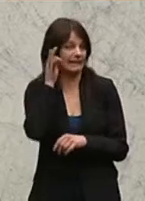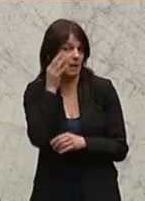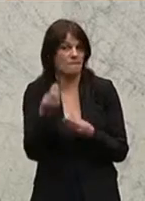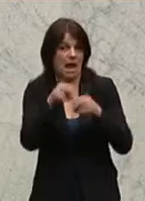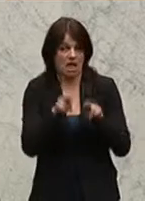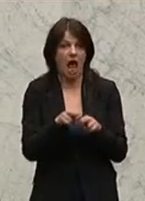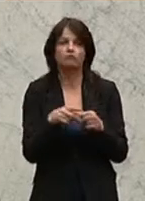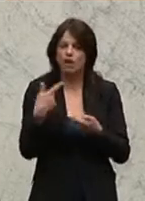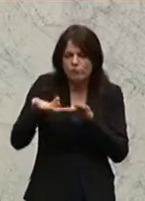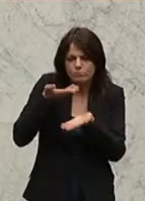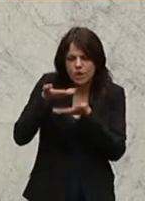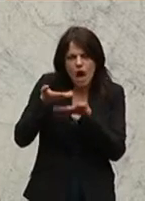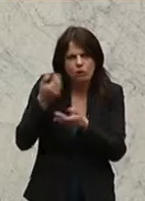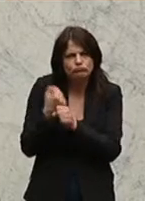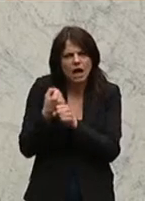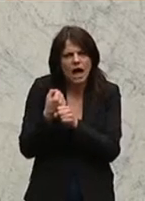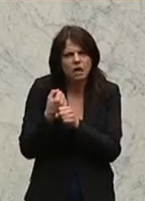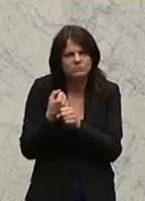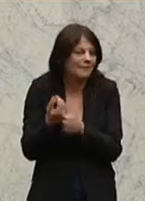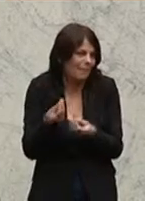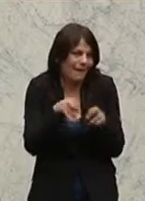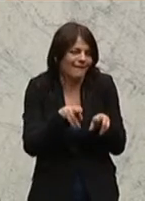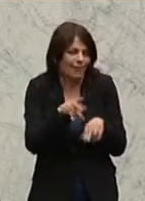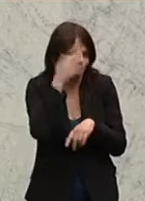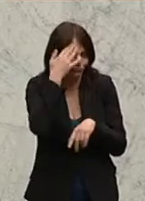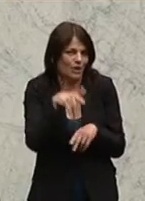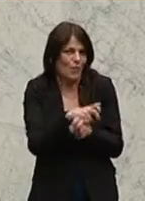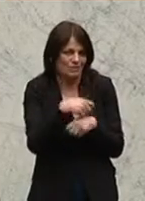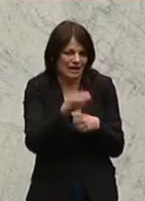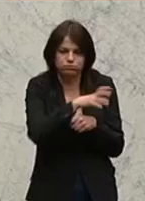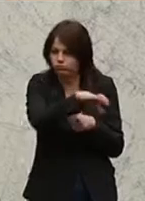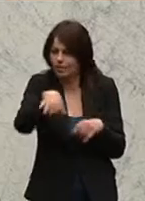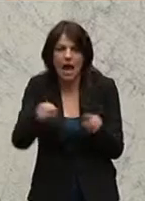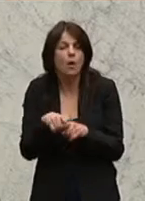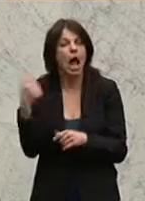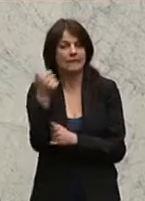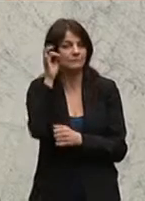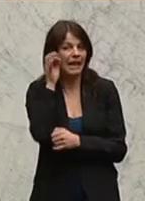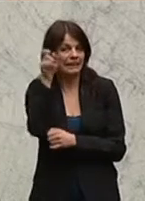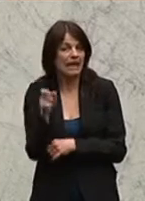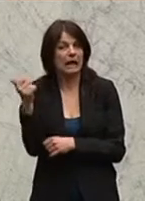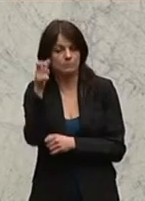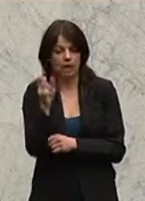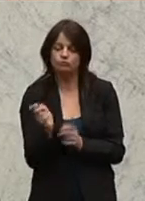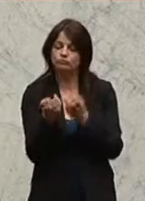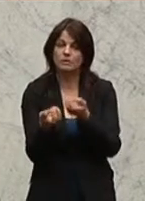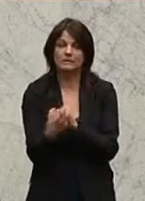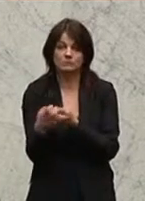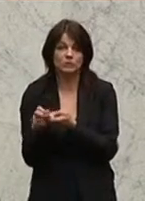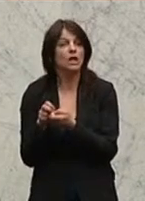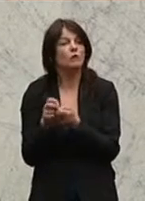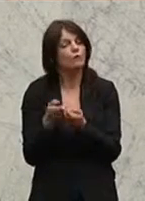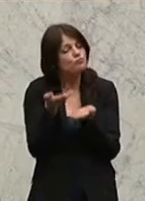darf beraten und Beirat sein, wie wir das ja in vielen Bereichen in Österreich haben. Dort sitzen Expertinnen drinnen, die haben aber nicht wirklich